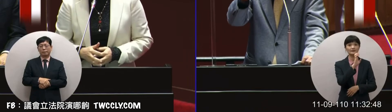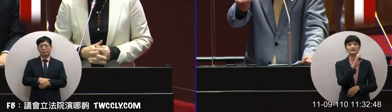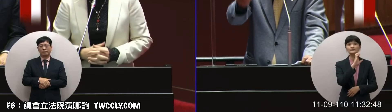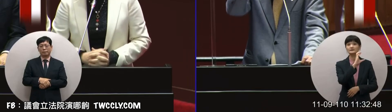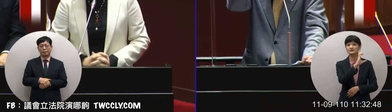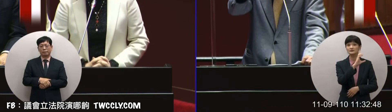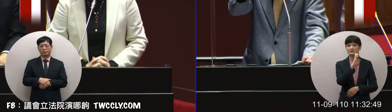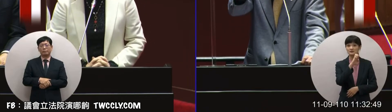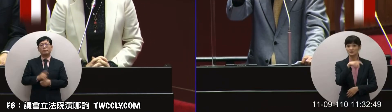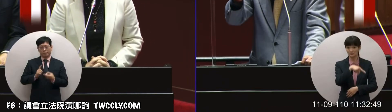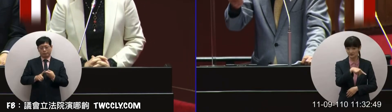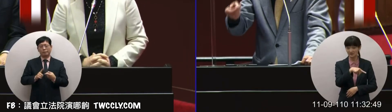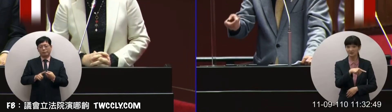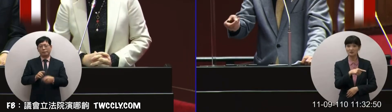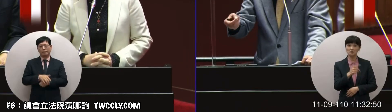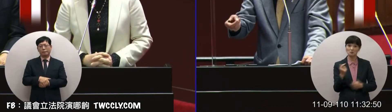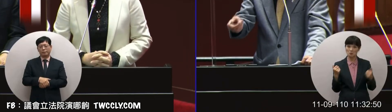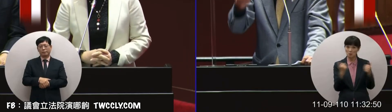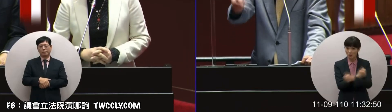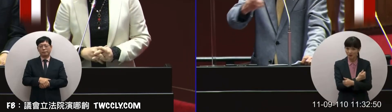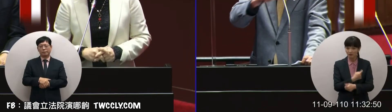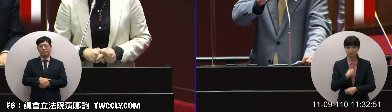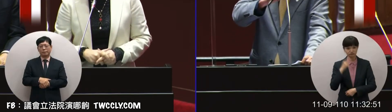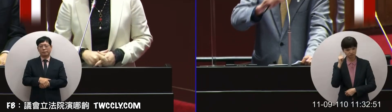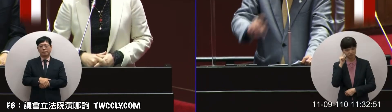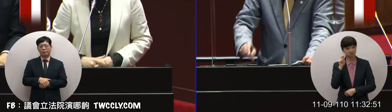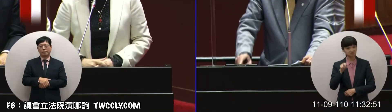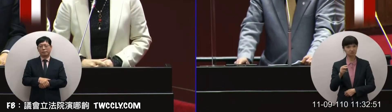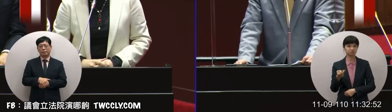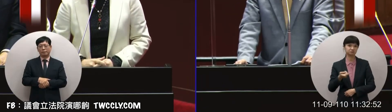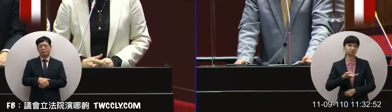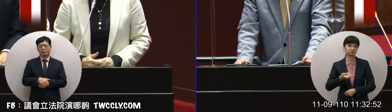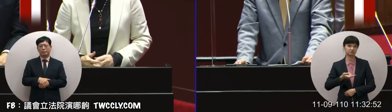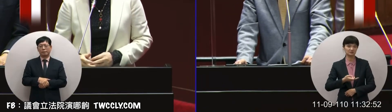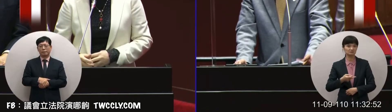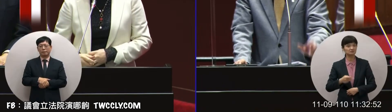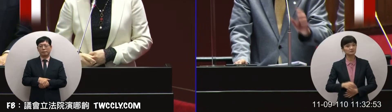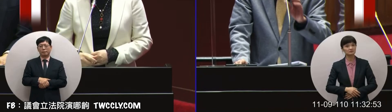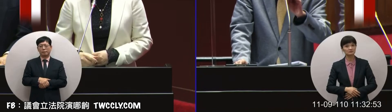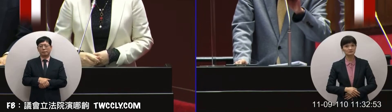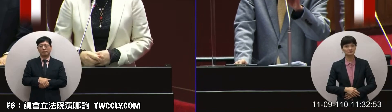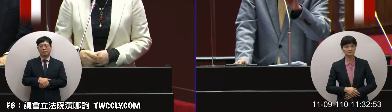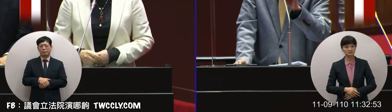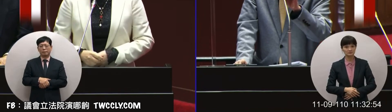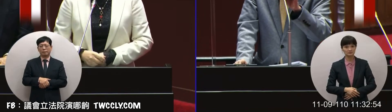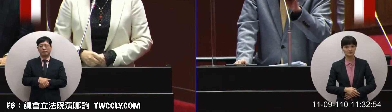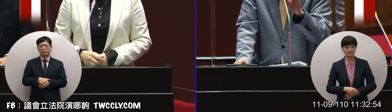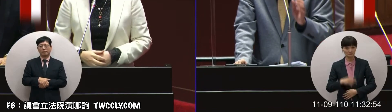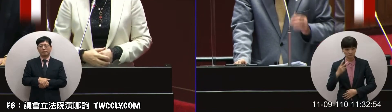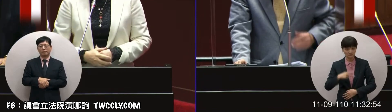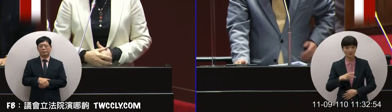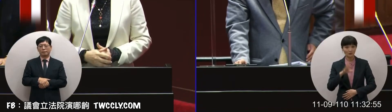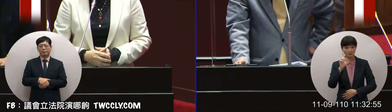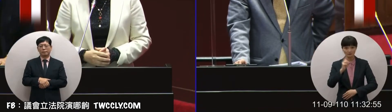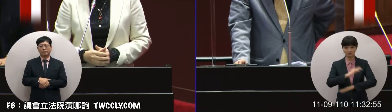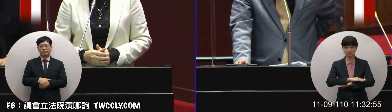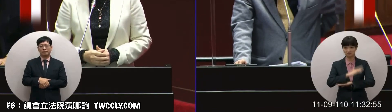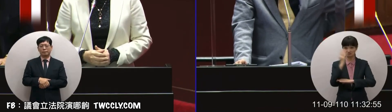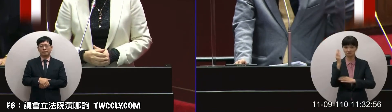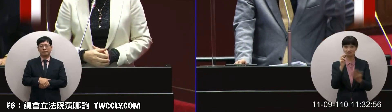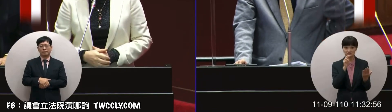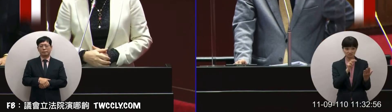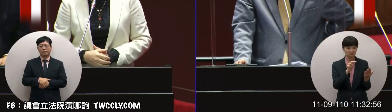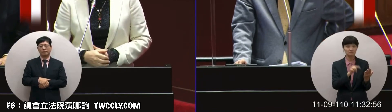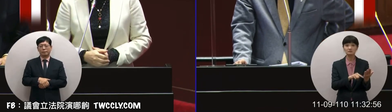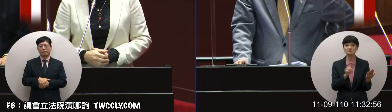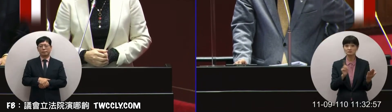你要再加油母義是因為我們看出來好現在還有一個問題我今天看著報索出來說